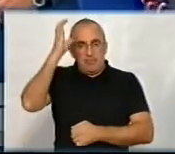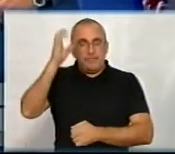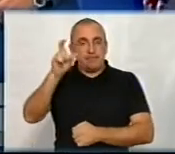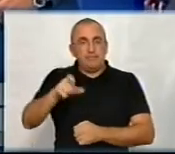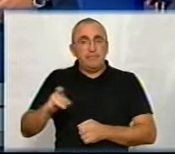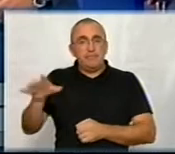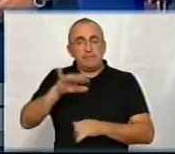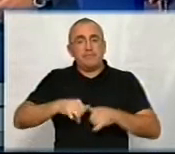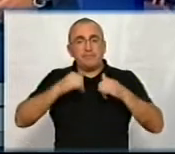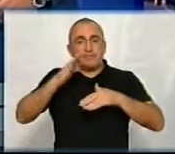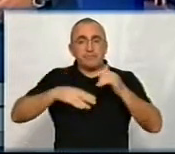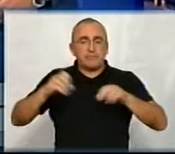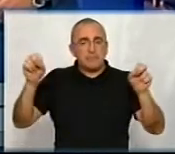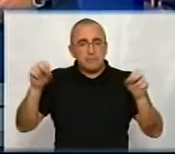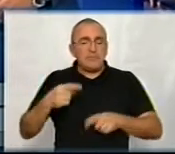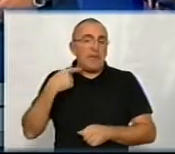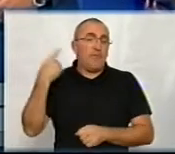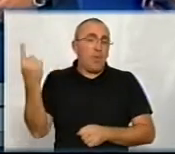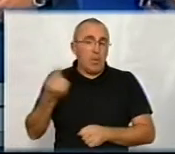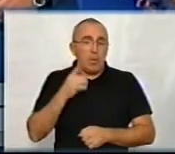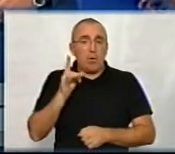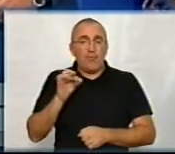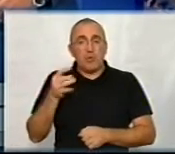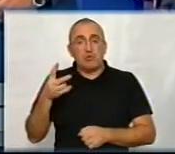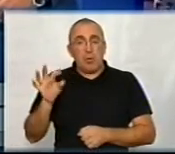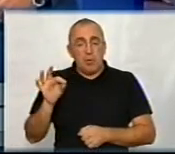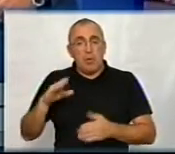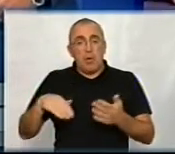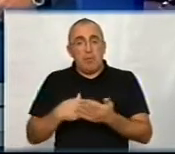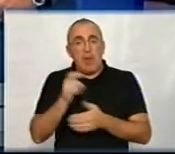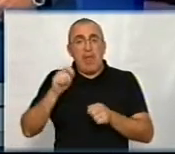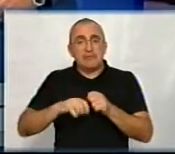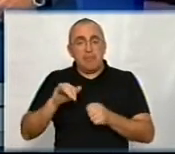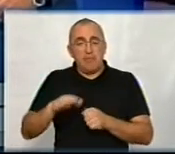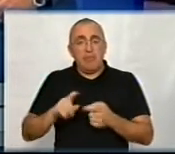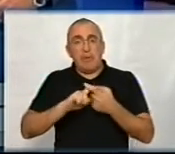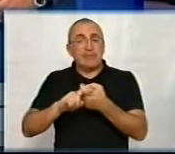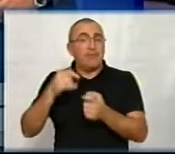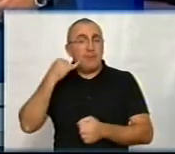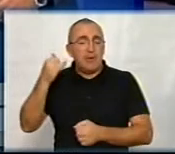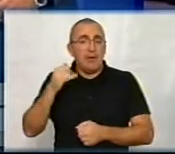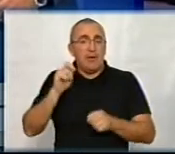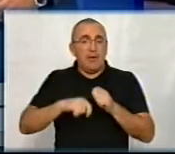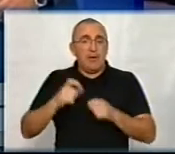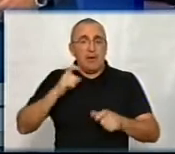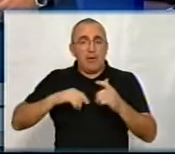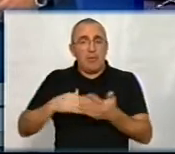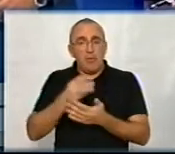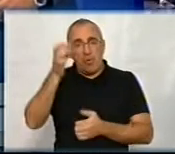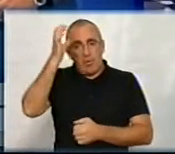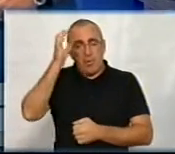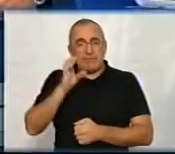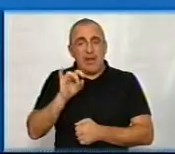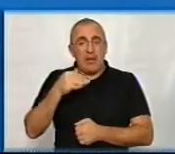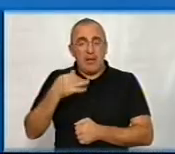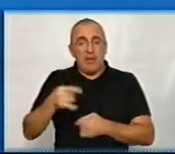оригінального центру підвищення кваліфікації Криватської області, Руслан Станіченко – політичний експерт. На зв'язку був експерт інституту політичної освіти Олександр